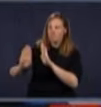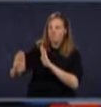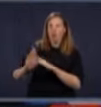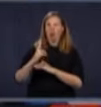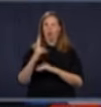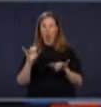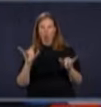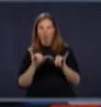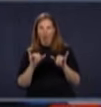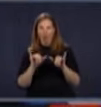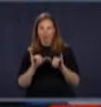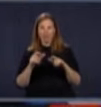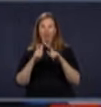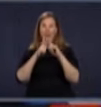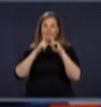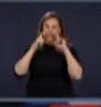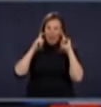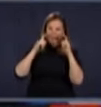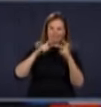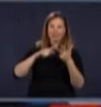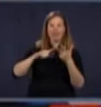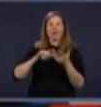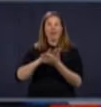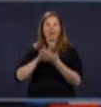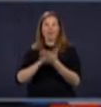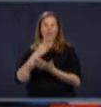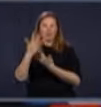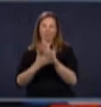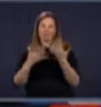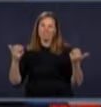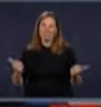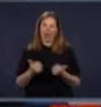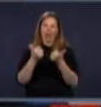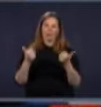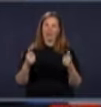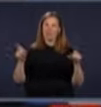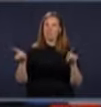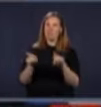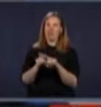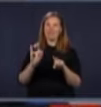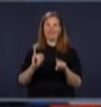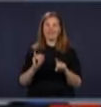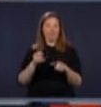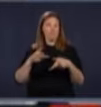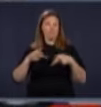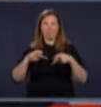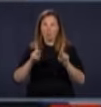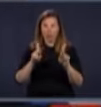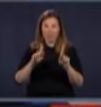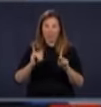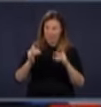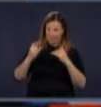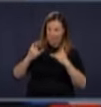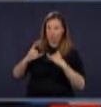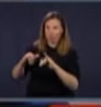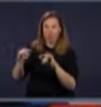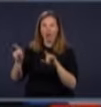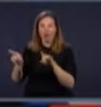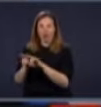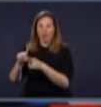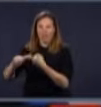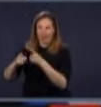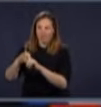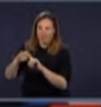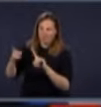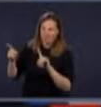masque, si vous n'êtes pas capable de vous rapprocher. Puis je sais que c'est facile d'avoir le goût de se rapprocher en dedans du